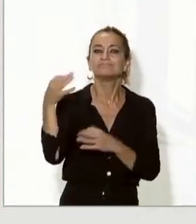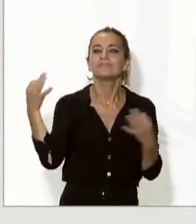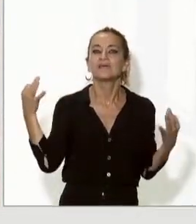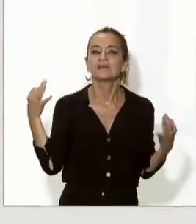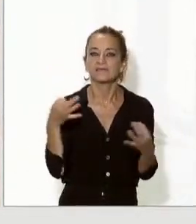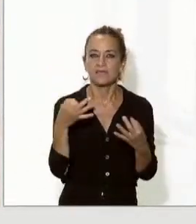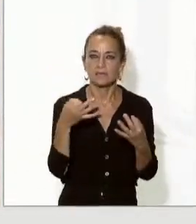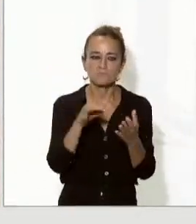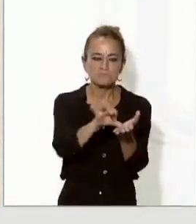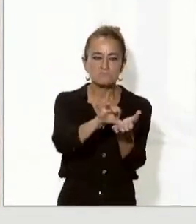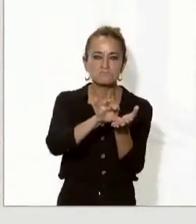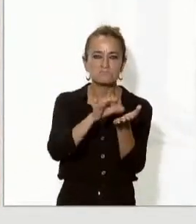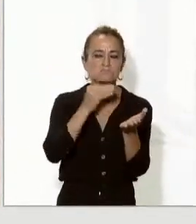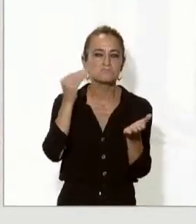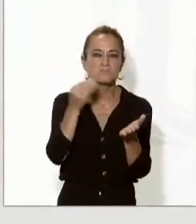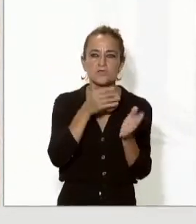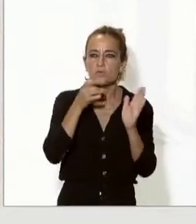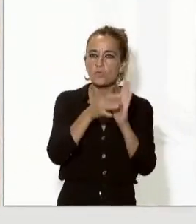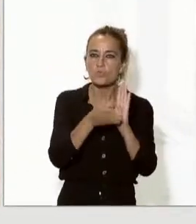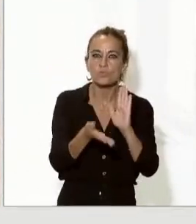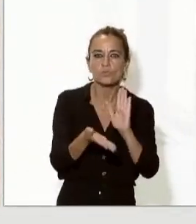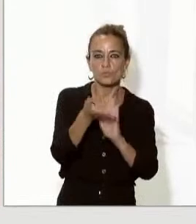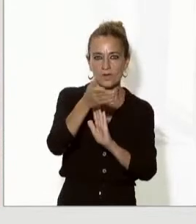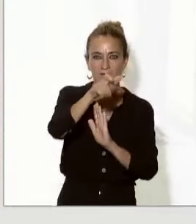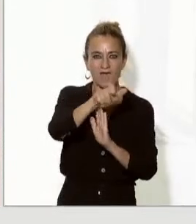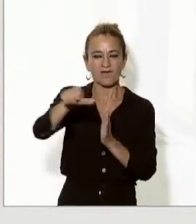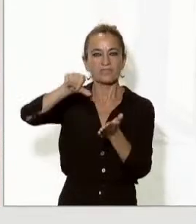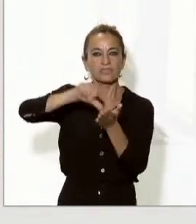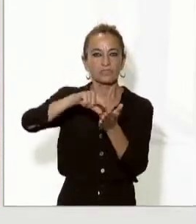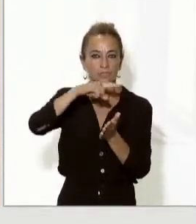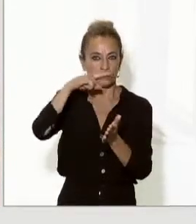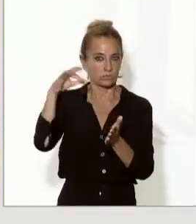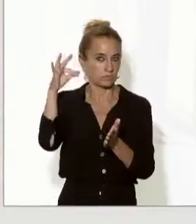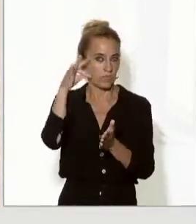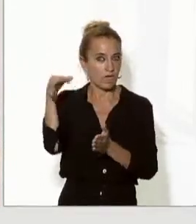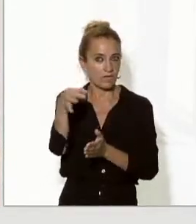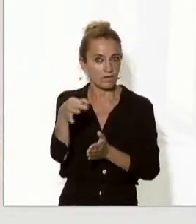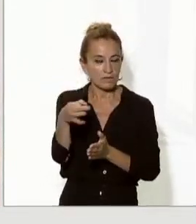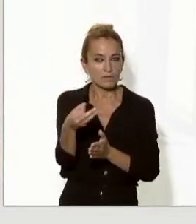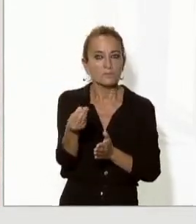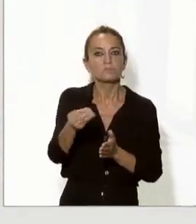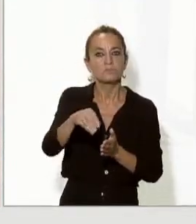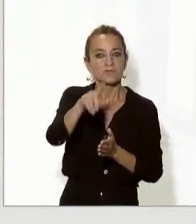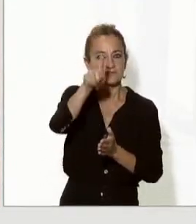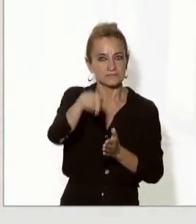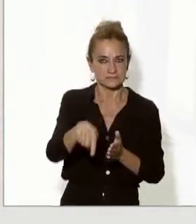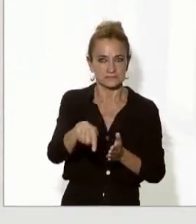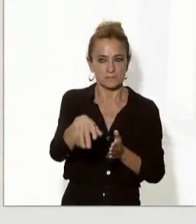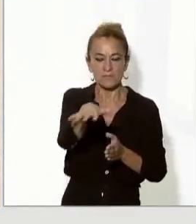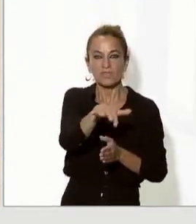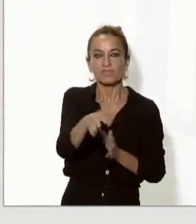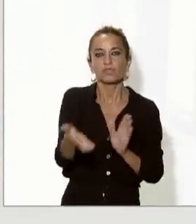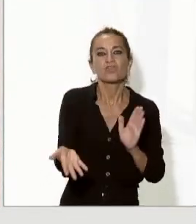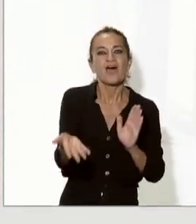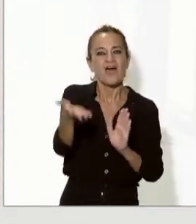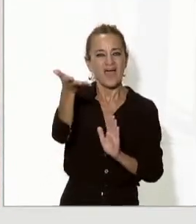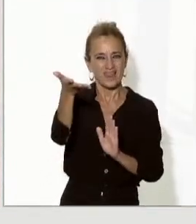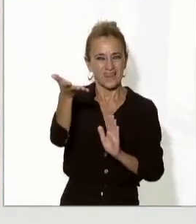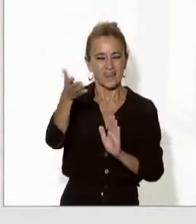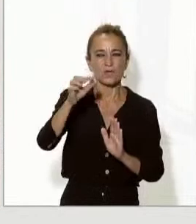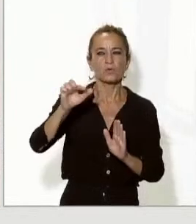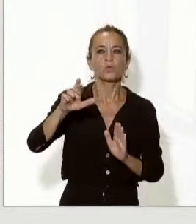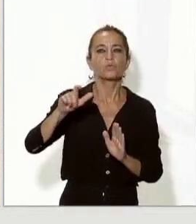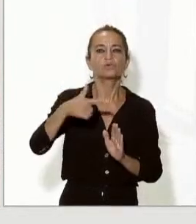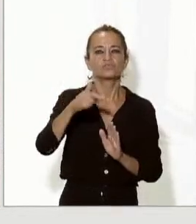millors serveis als ciutadans i a ciutadanes d'Andorra i particularment també als ciutadans i a ciutadanes de l'Alt Urgell a través de les diferents infraestructures